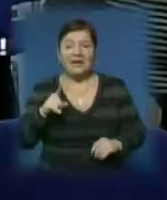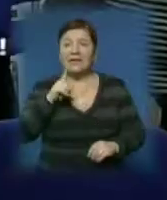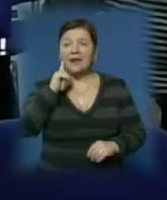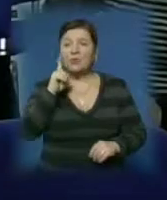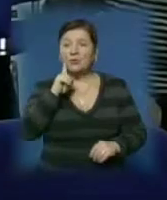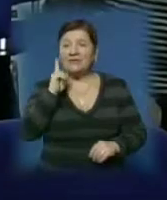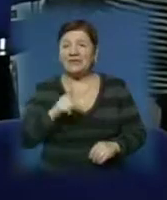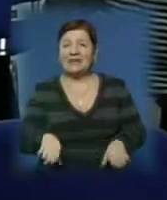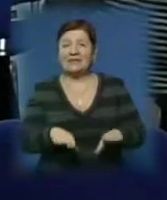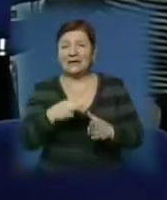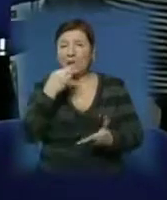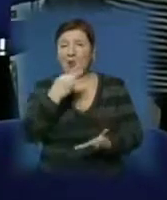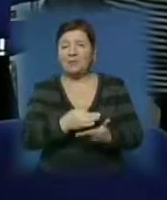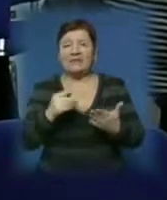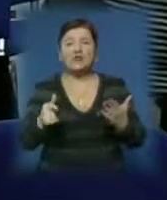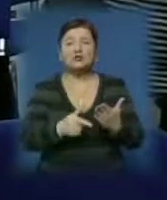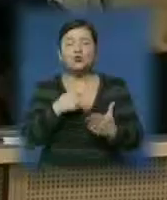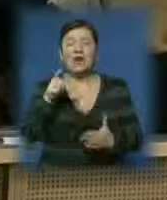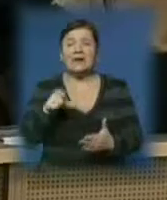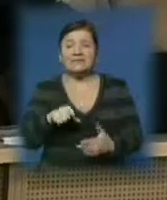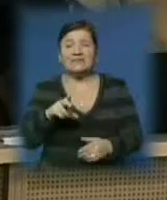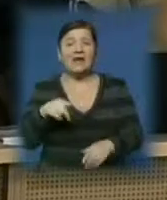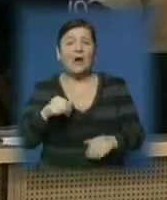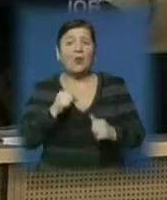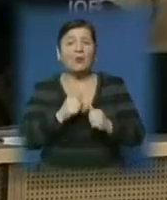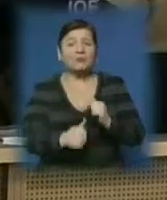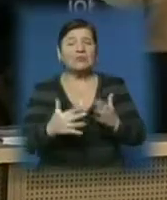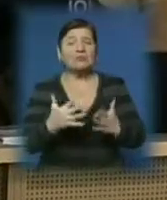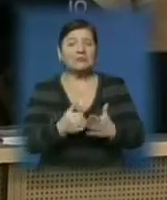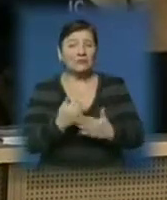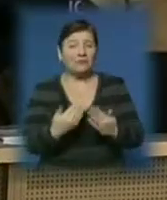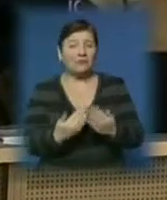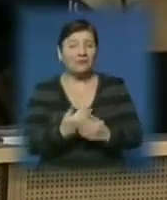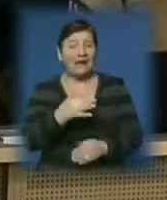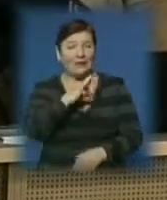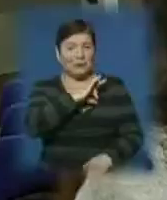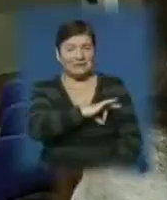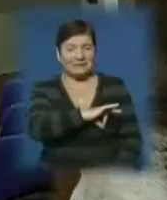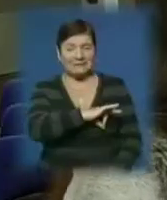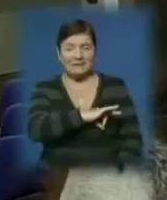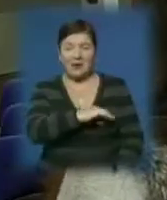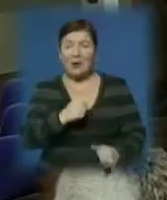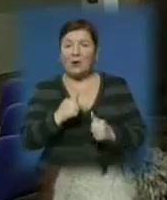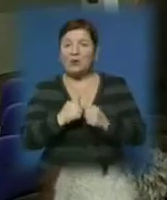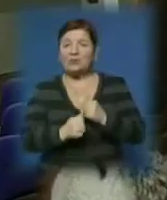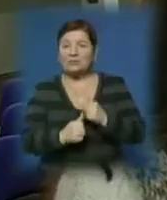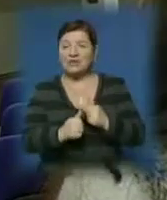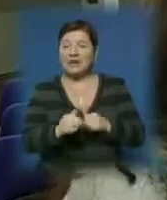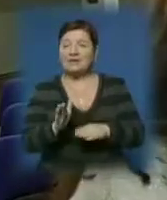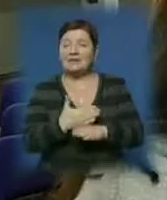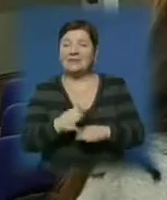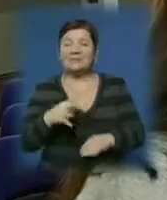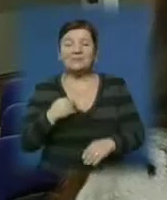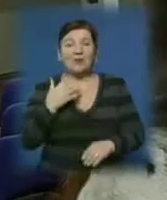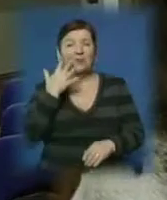акулипера, так і досвідчені журналісти. Кожен для себе знайшов щось нове та корисне. «Кожен ділиться своїми враженнями,